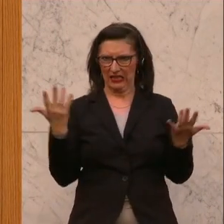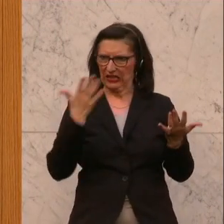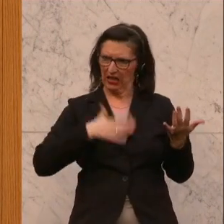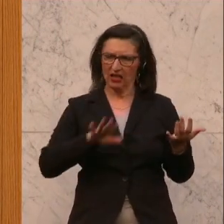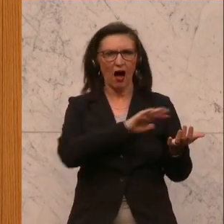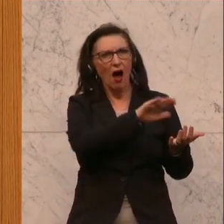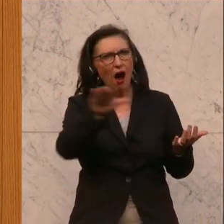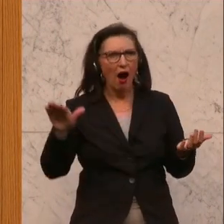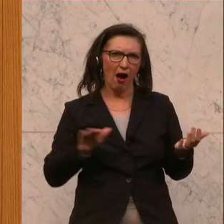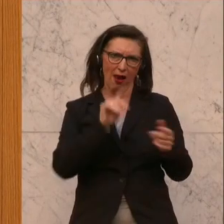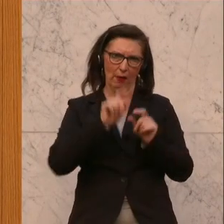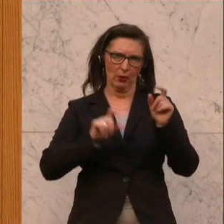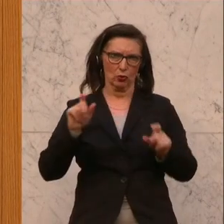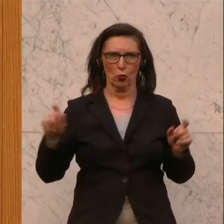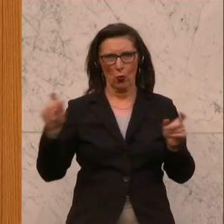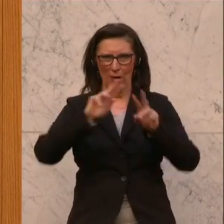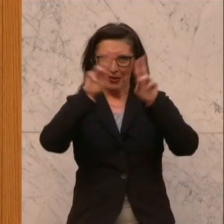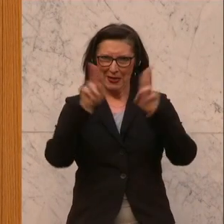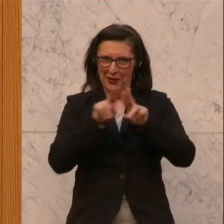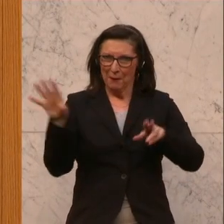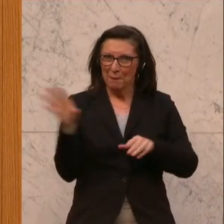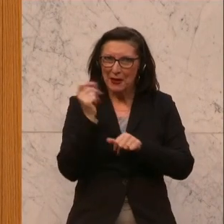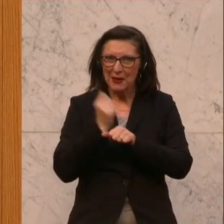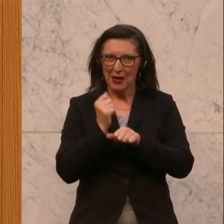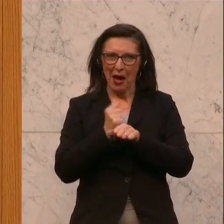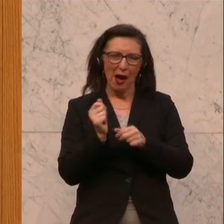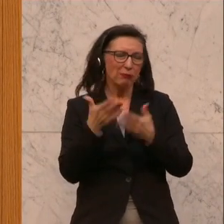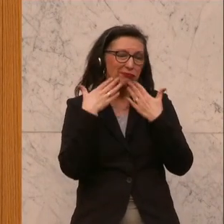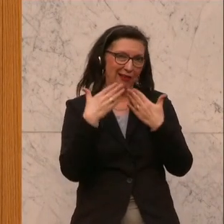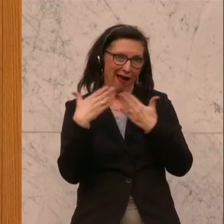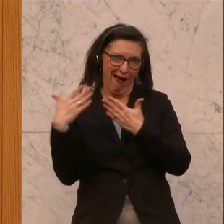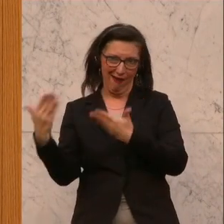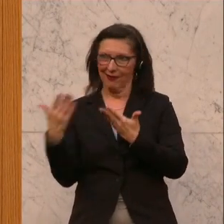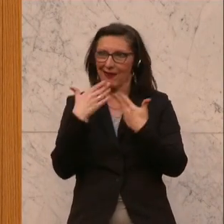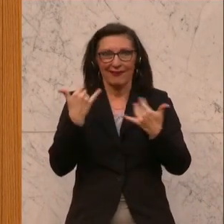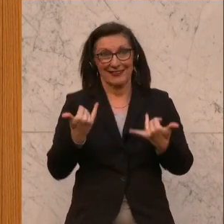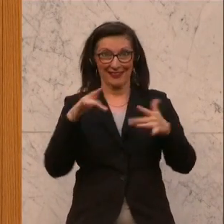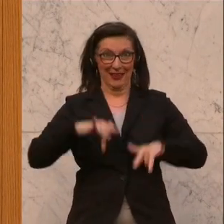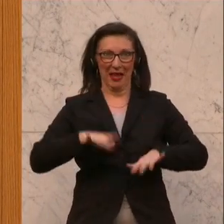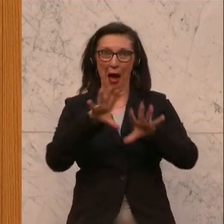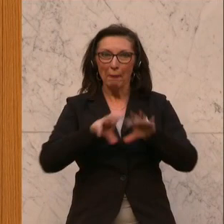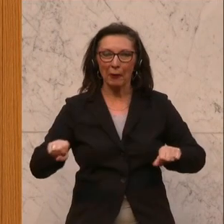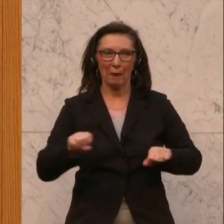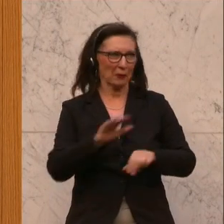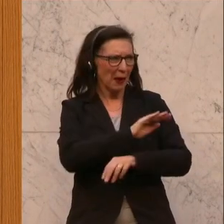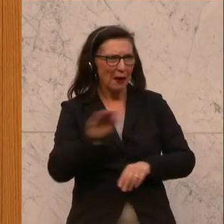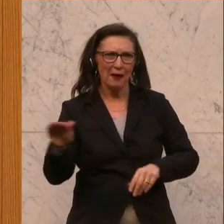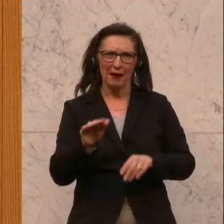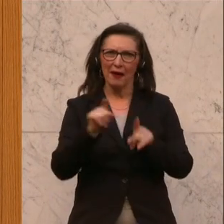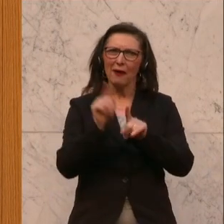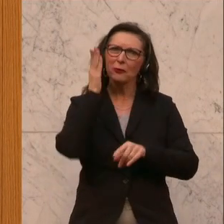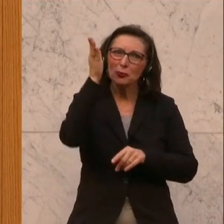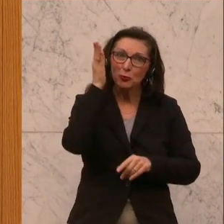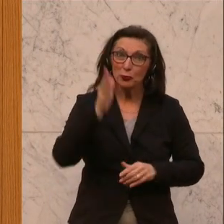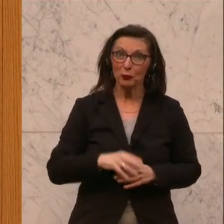international hier mitgewirkt haben, dass dieses Abkommen zustande kommt. Ich möchte mich bei allen bedanken, die auch weiterhin